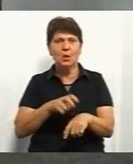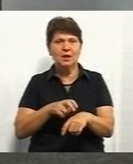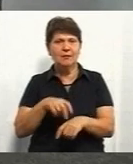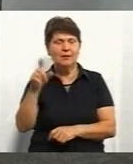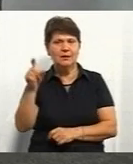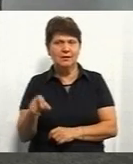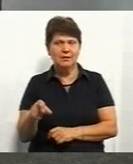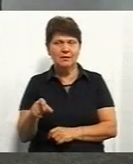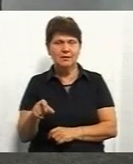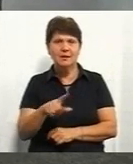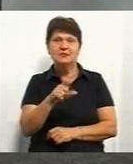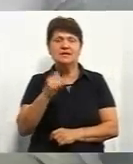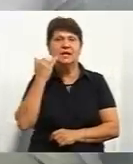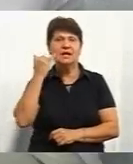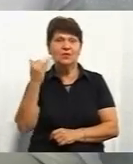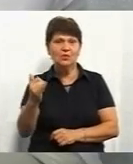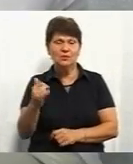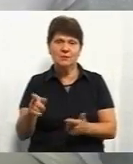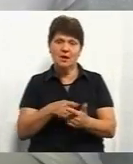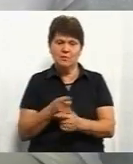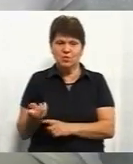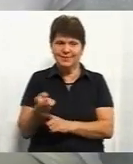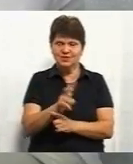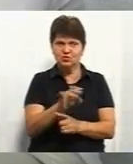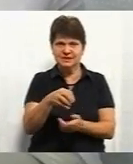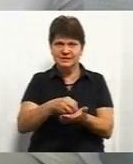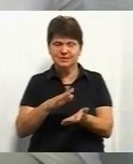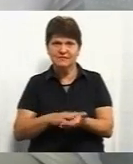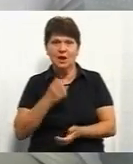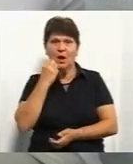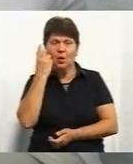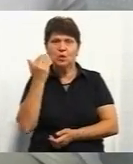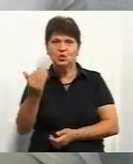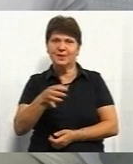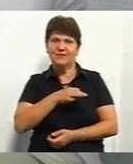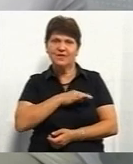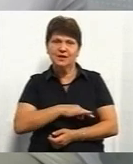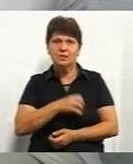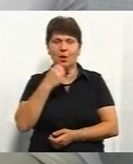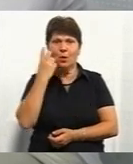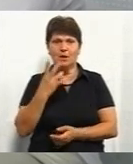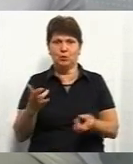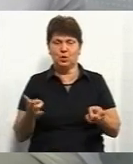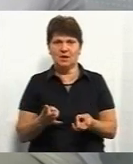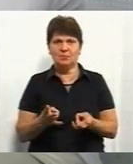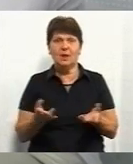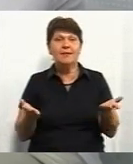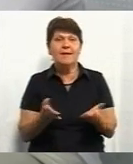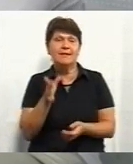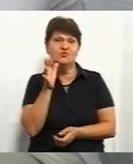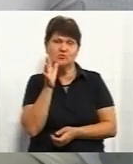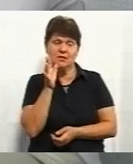за телефоном, або прийшов і записався, коли тобі вигідно, коли потрібно і на який час.